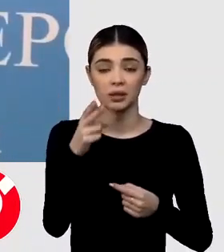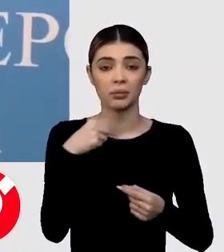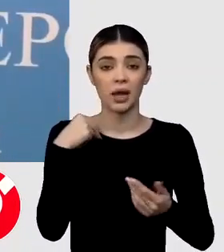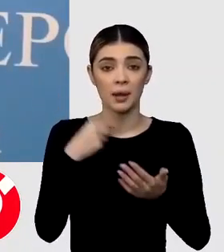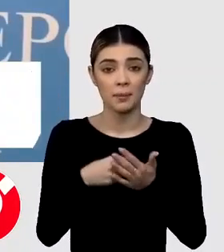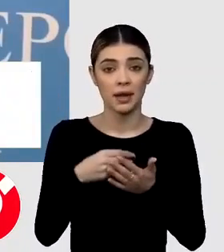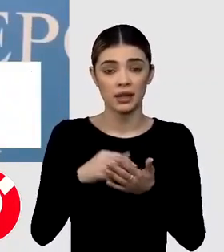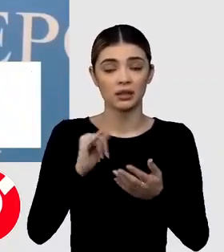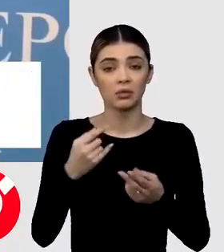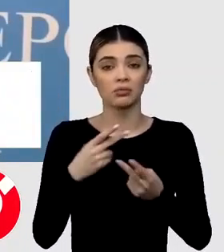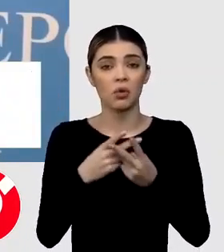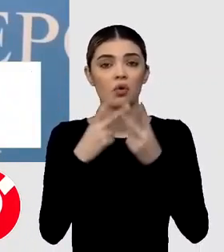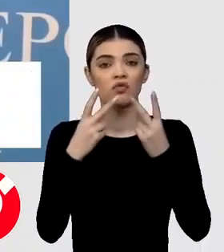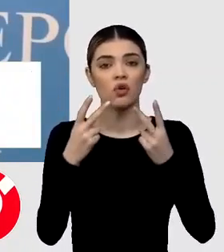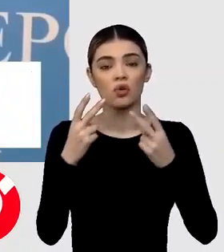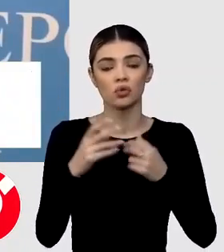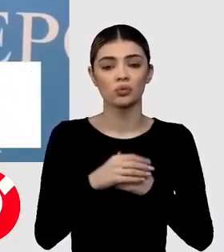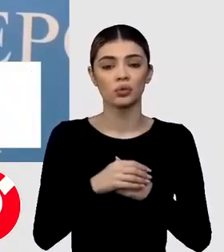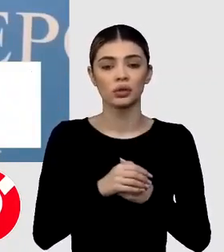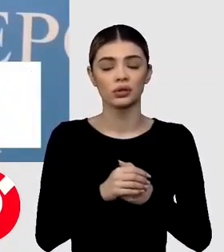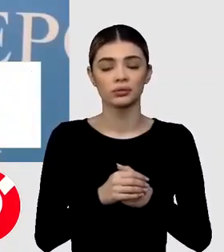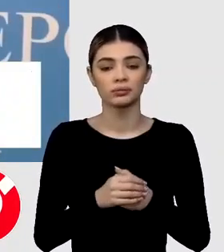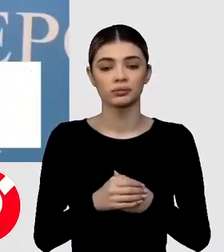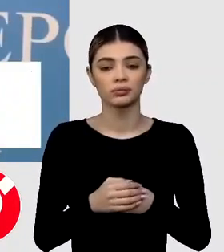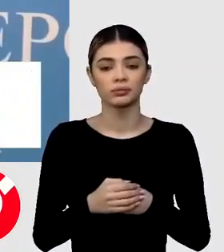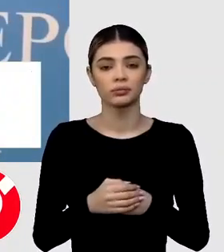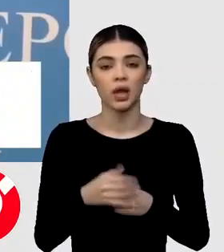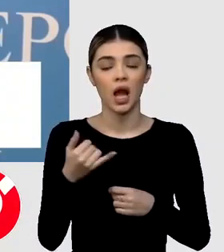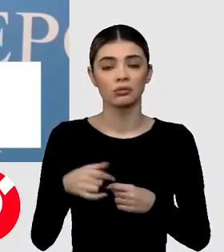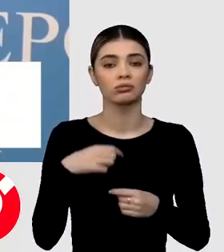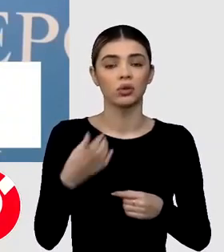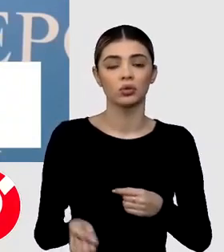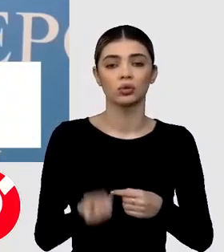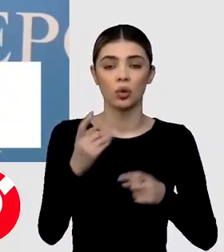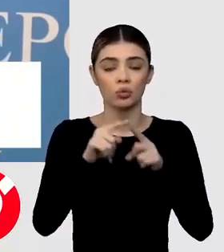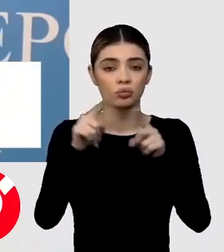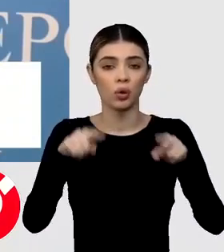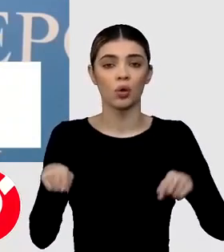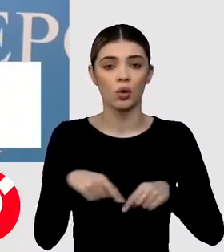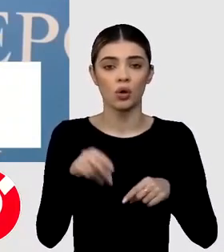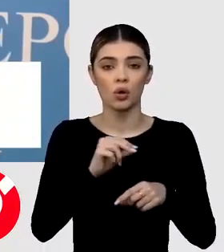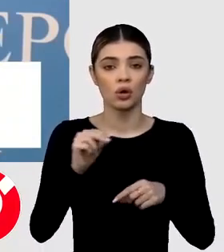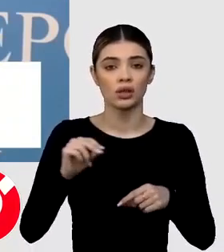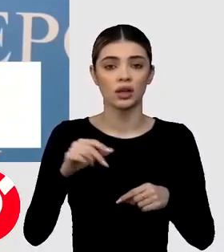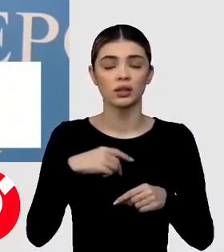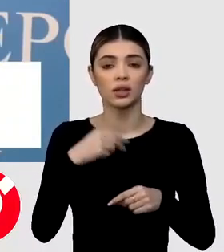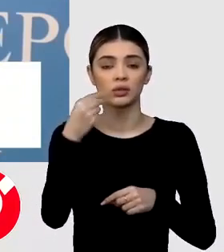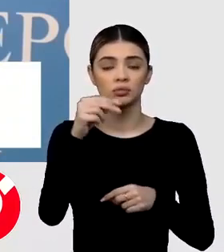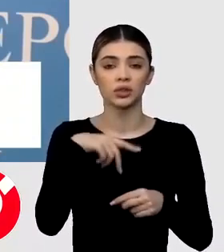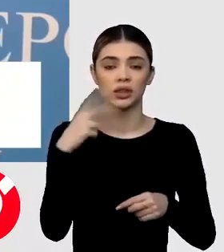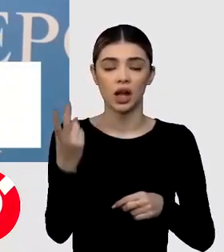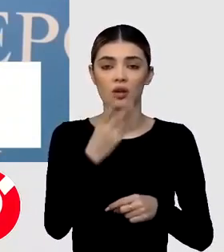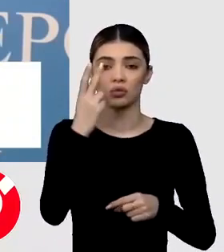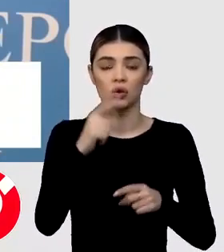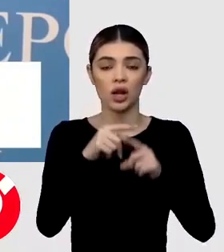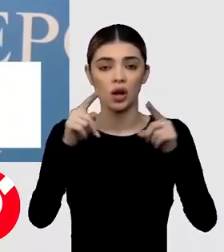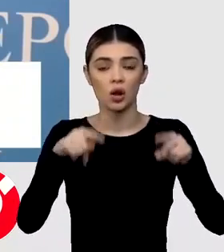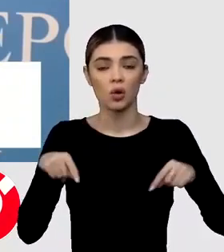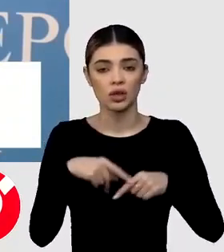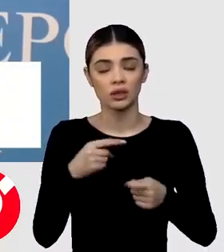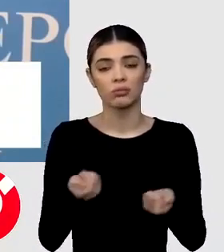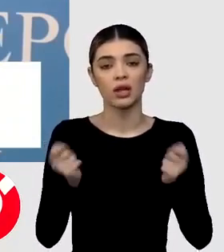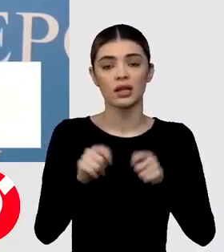volumul din acest nou contract, pentru că, trebuie spus, este al doilea contract în cheia de